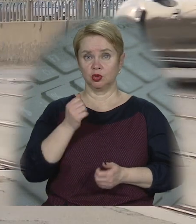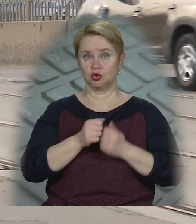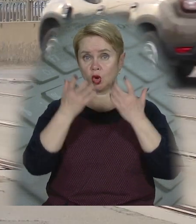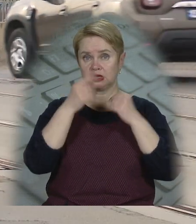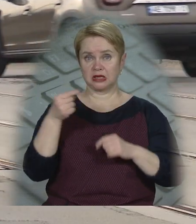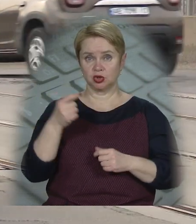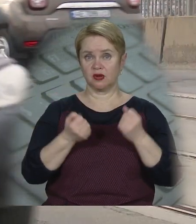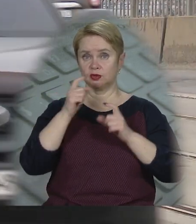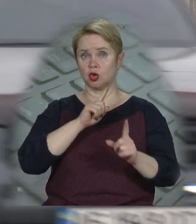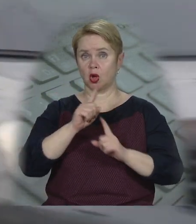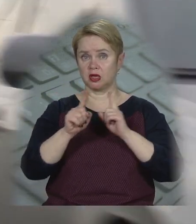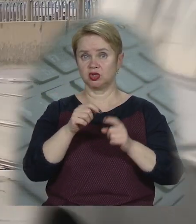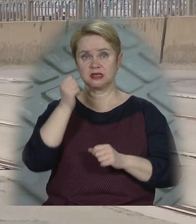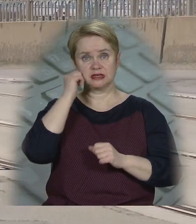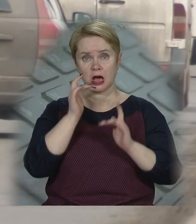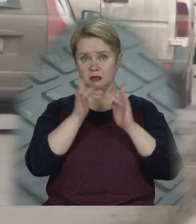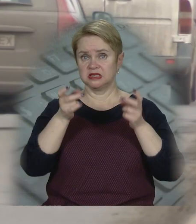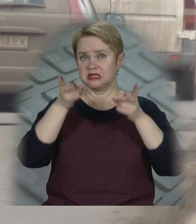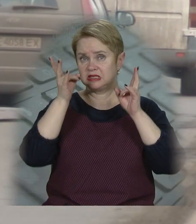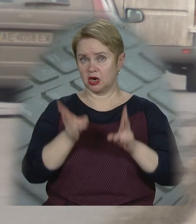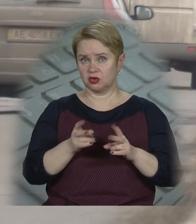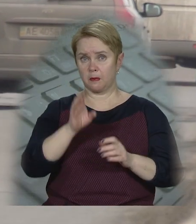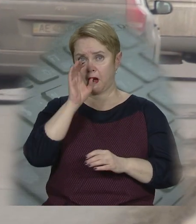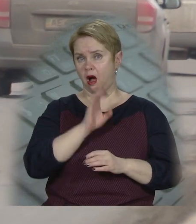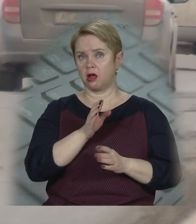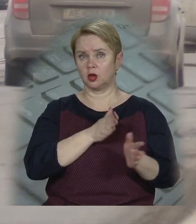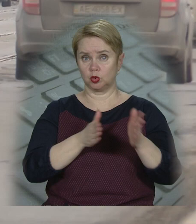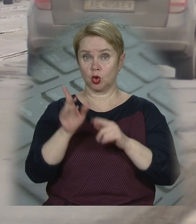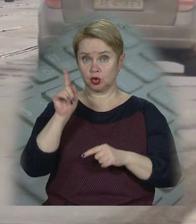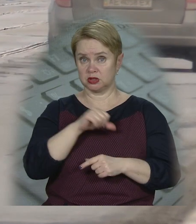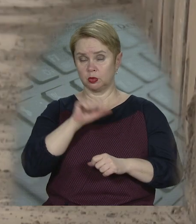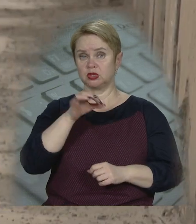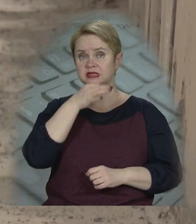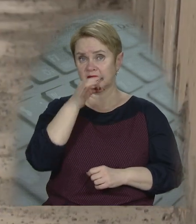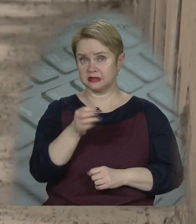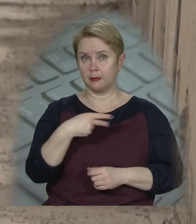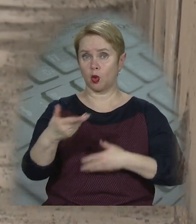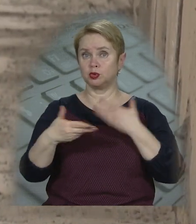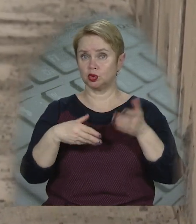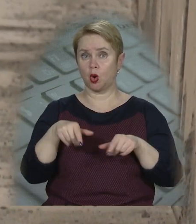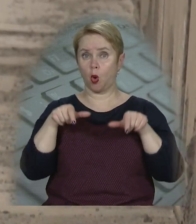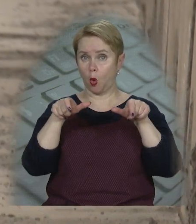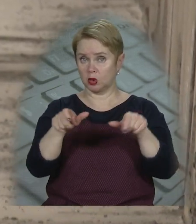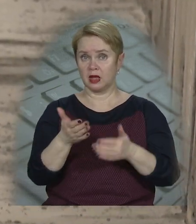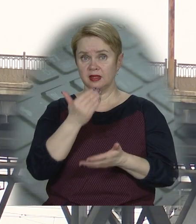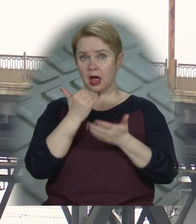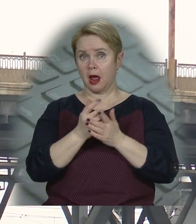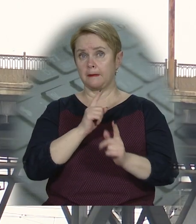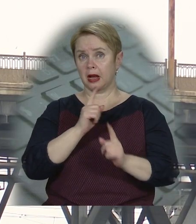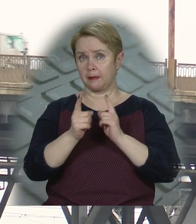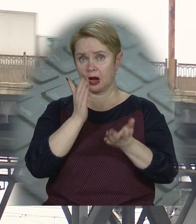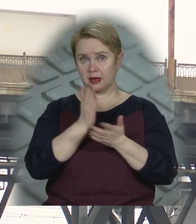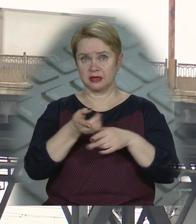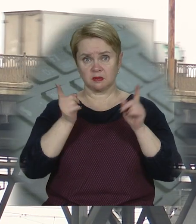Щодня тисячі водіїв, що їдуть через Старий міст, страждають від поганої дороги. Те ж саме можна сказати і про пішоходів. Наразі рух